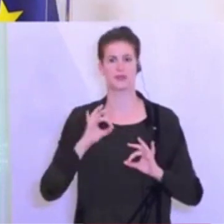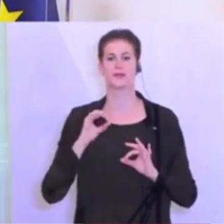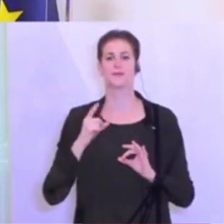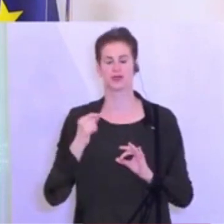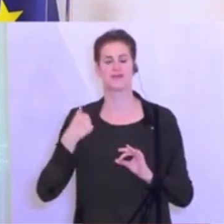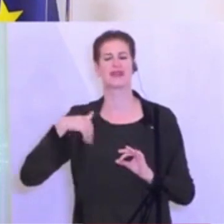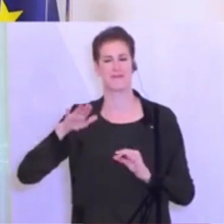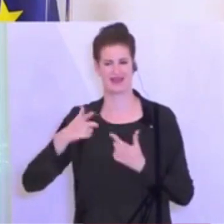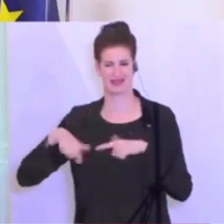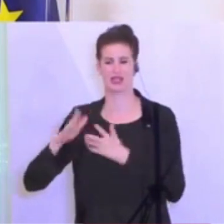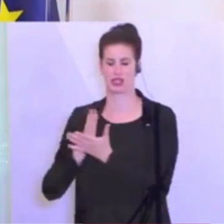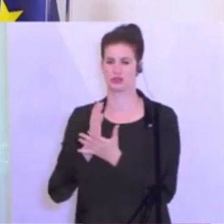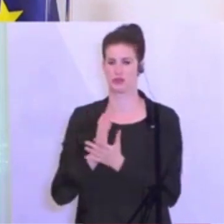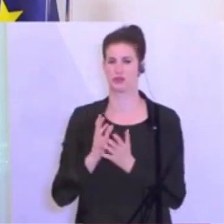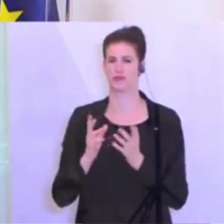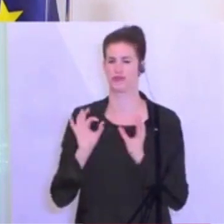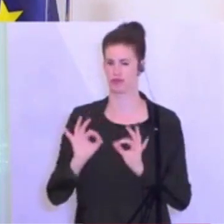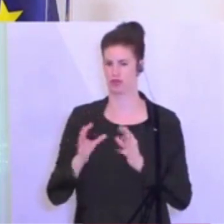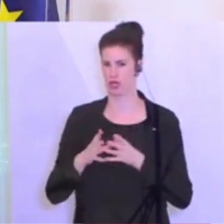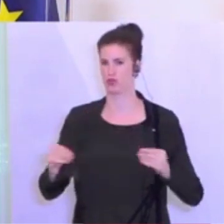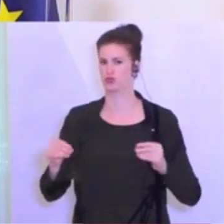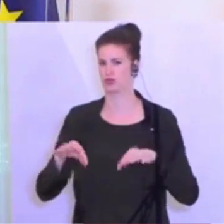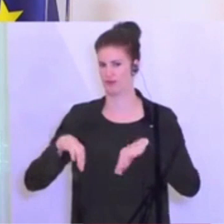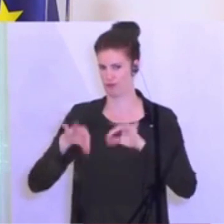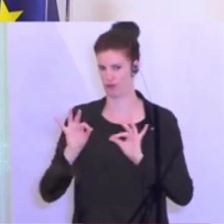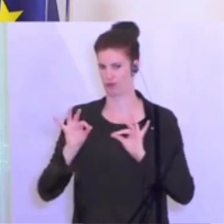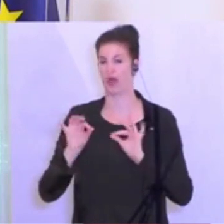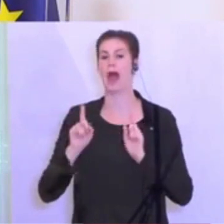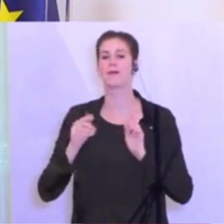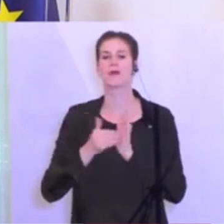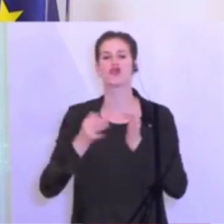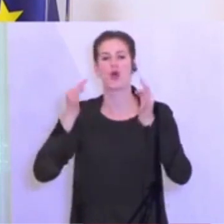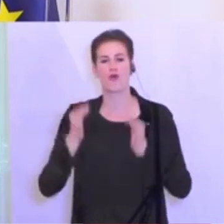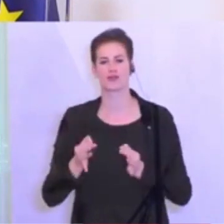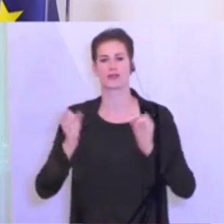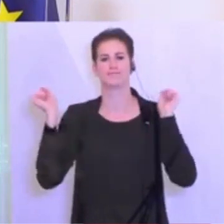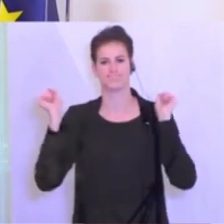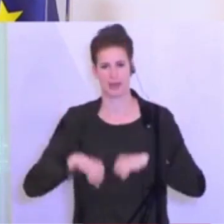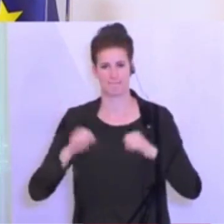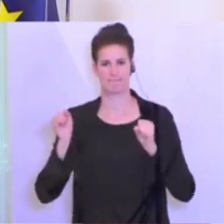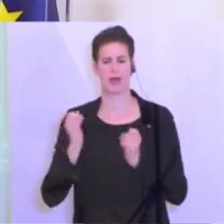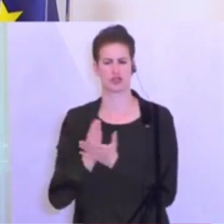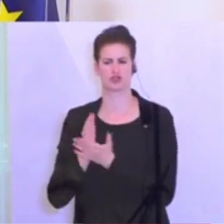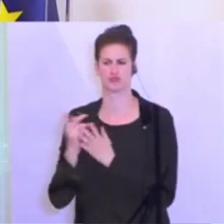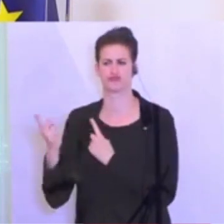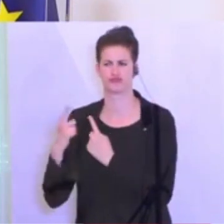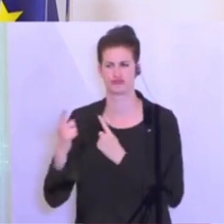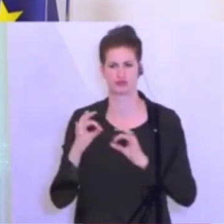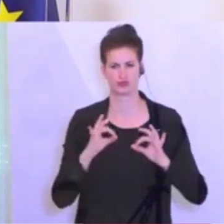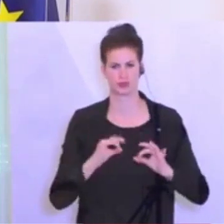Lösungen haben, die jetzt nur noch gemeinsam beschlossen werden müssen. Am schwierigsten ist die Situation